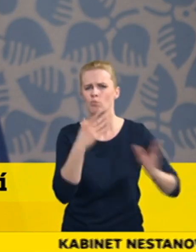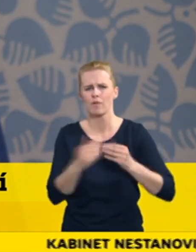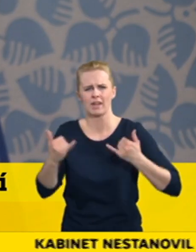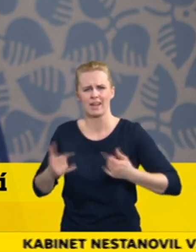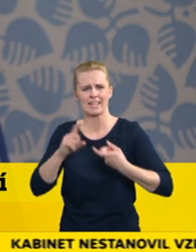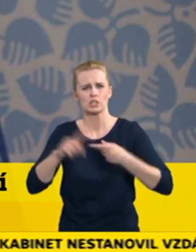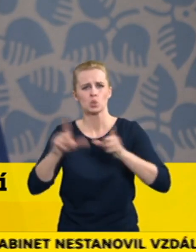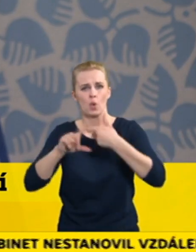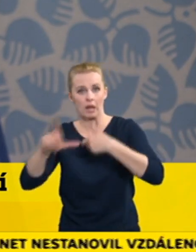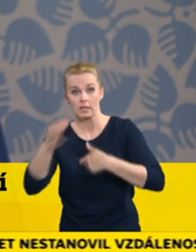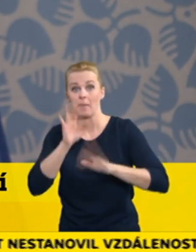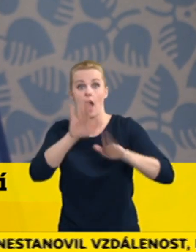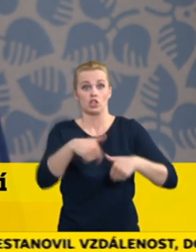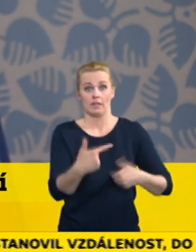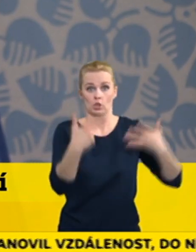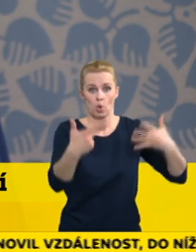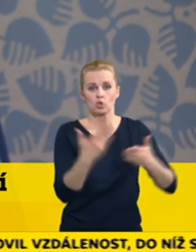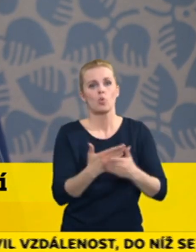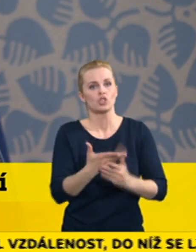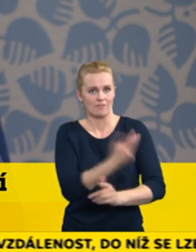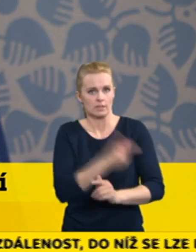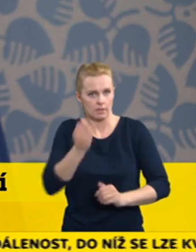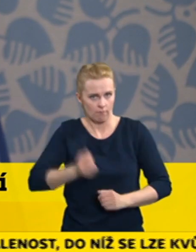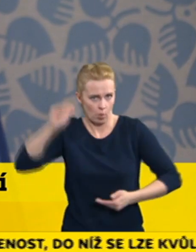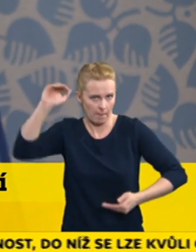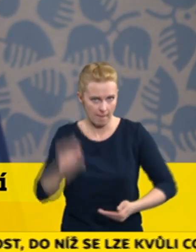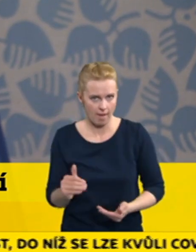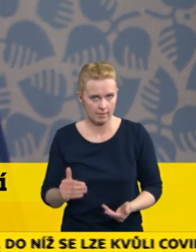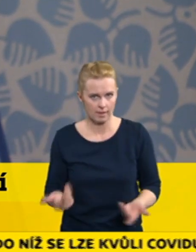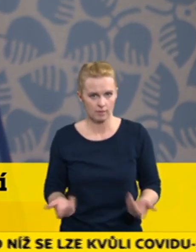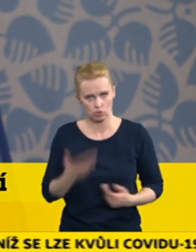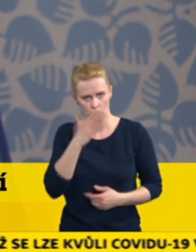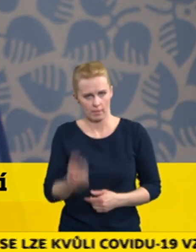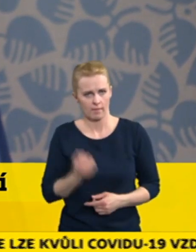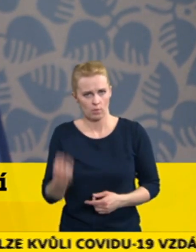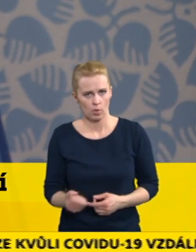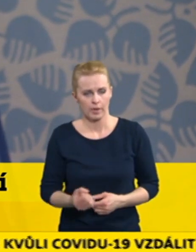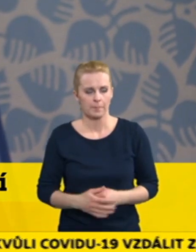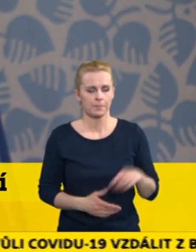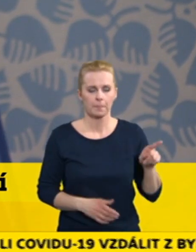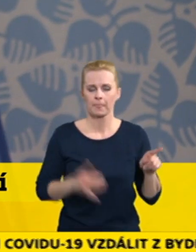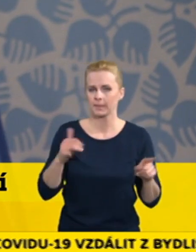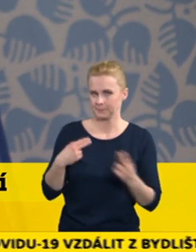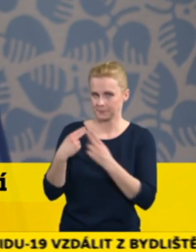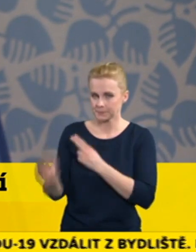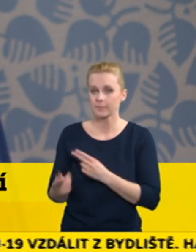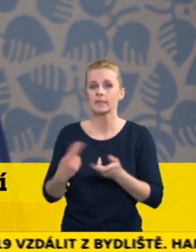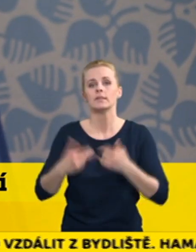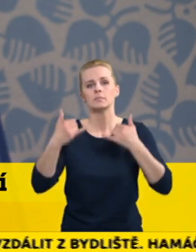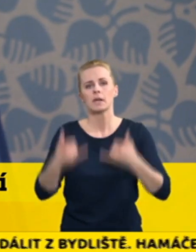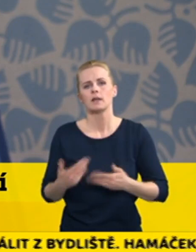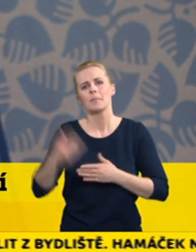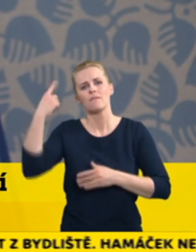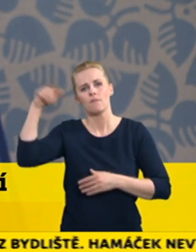účinnost. Jednalo se zejména o nemocnice, které jsou, o většinu fakultních nemocnic v Praze, které tím, že